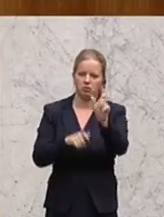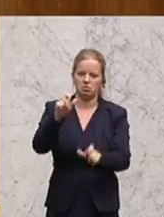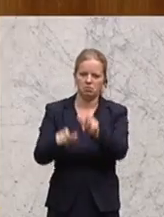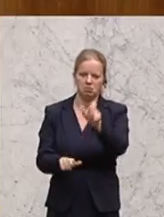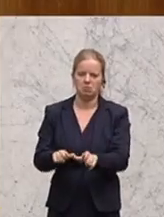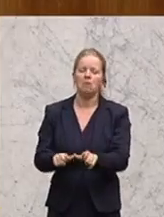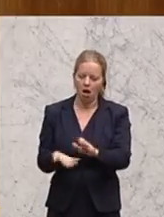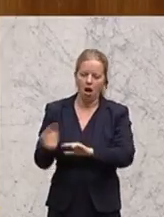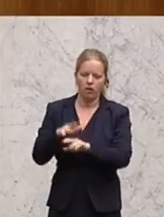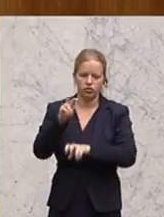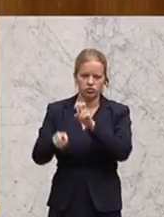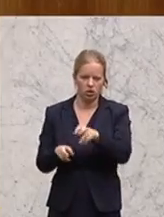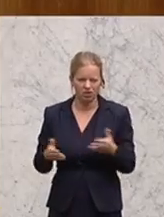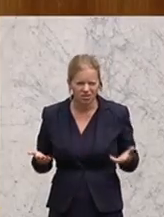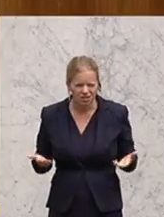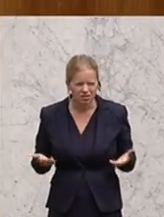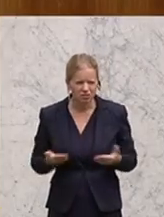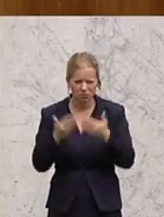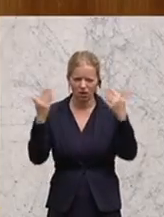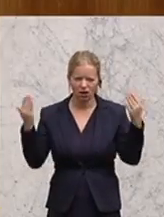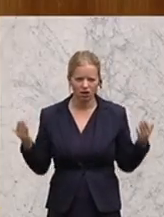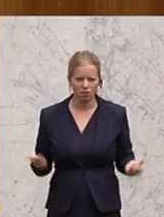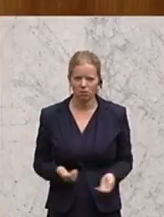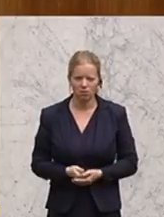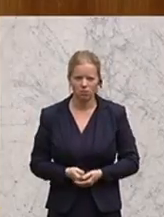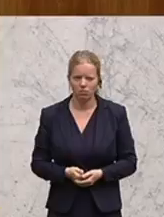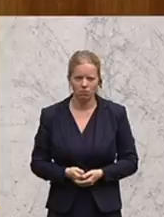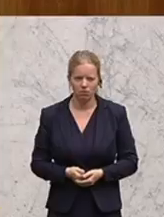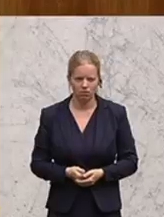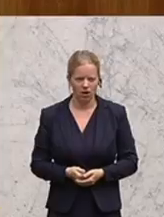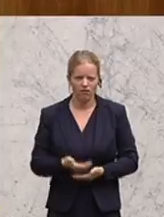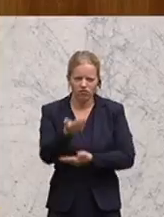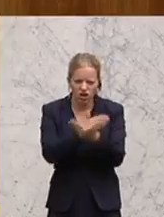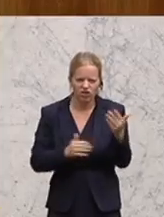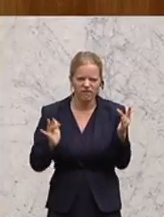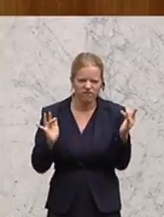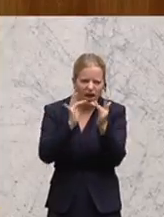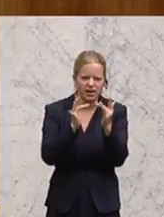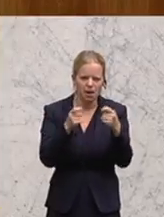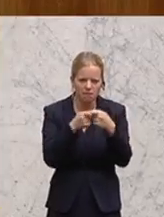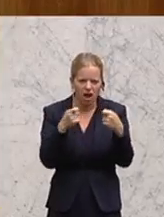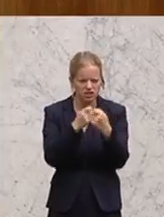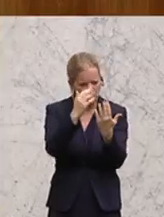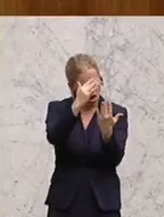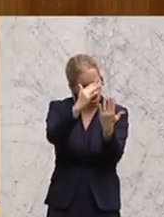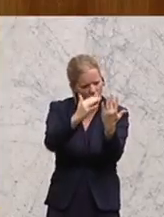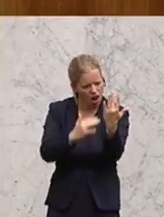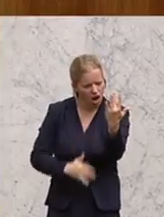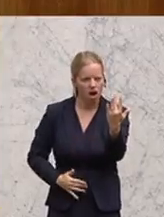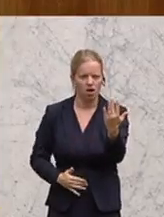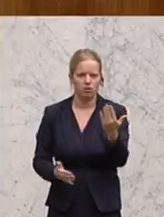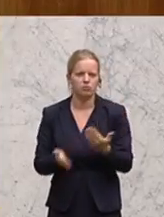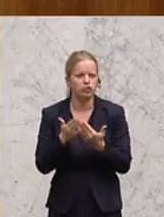Diese Steuerreform wird mit einer langen Liste wirtschaftsfeindlicher Maßnahmen gegenfinanziert, wie zum